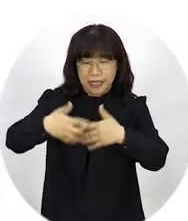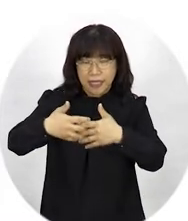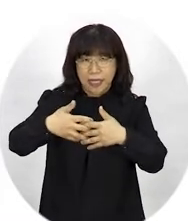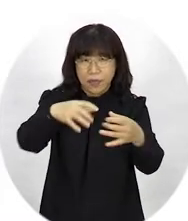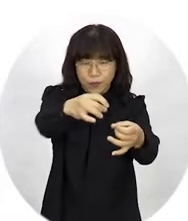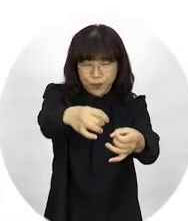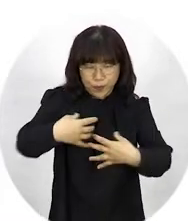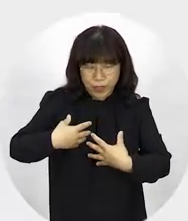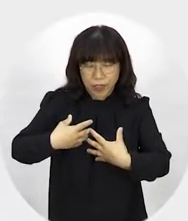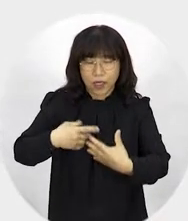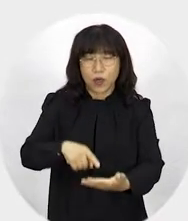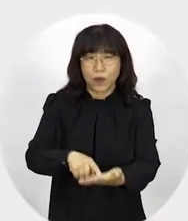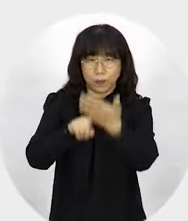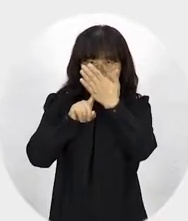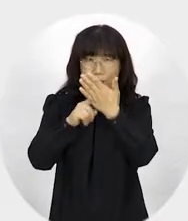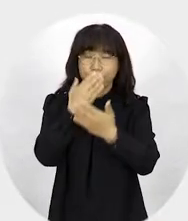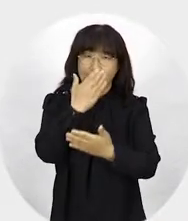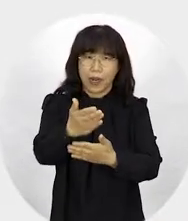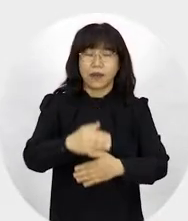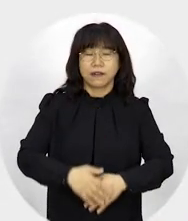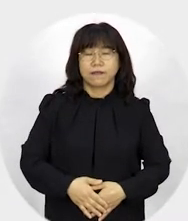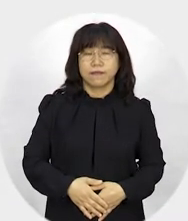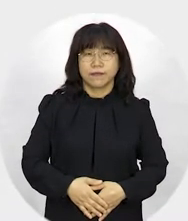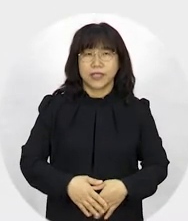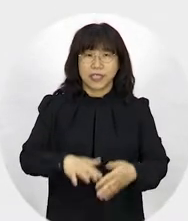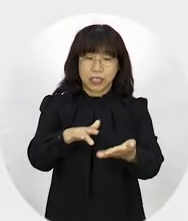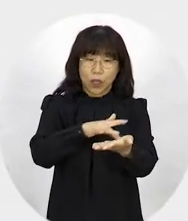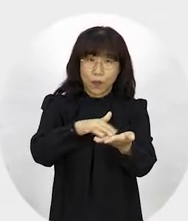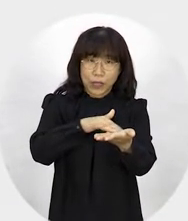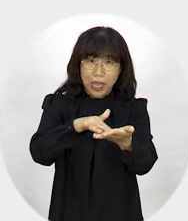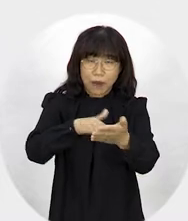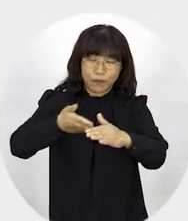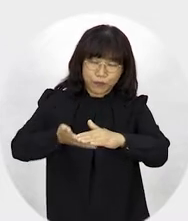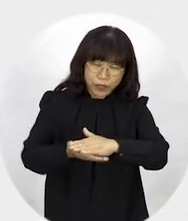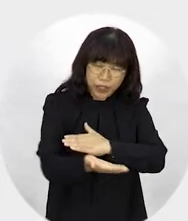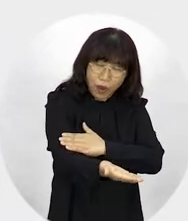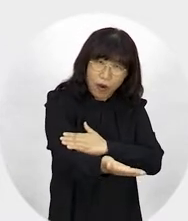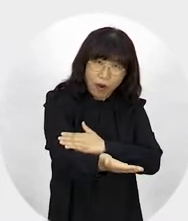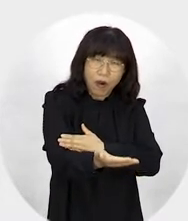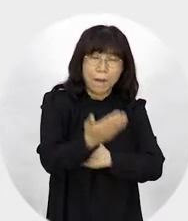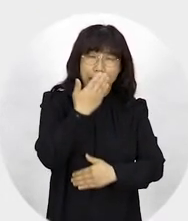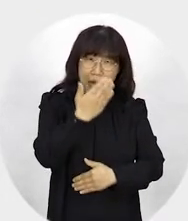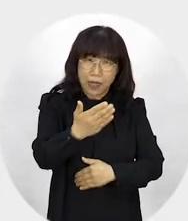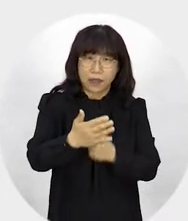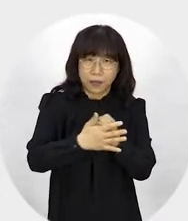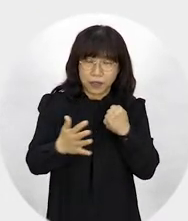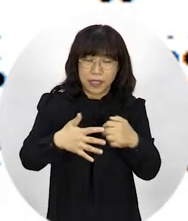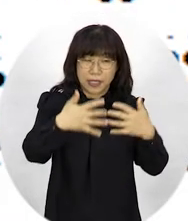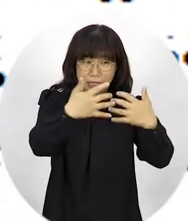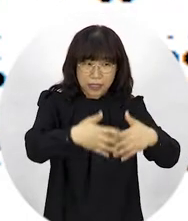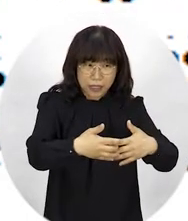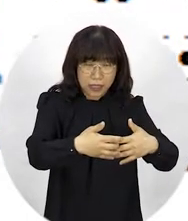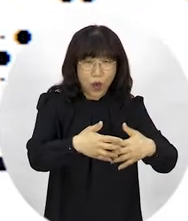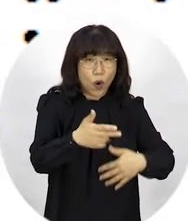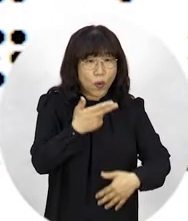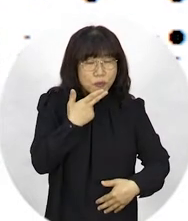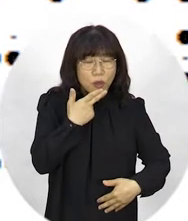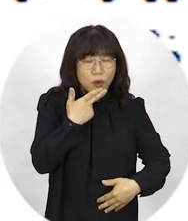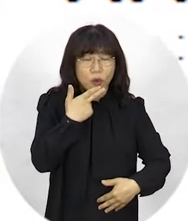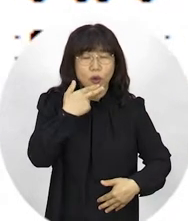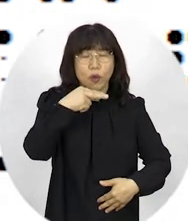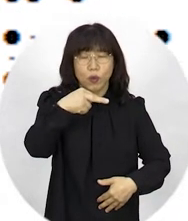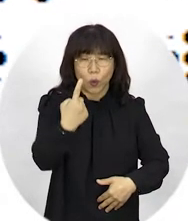점자 정보 단말기로 내용을 확인할 수 있습니다. 점자 프린터 출력용 파일도 제공돼 단말기가 없는